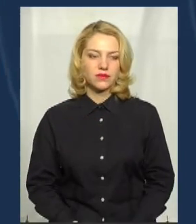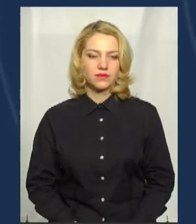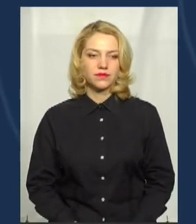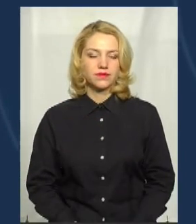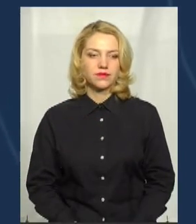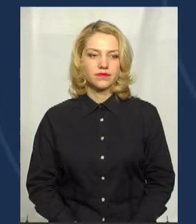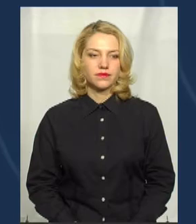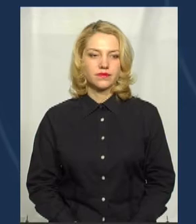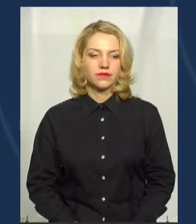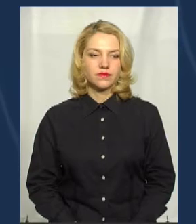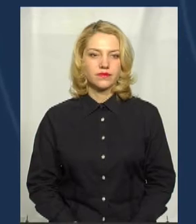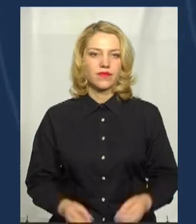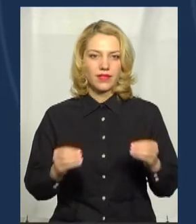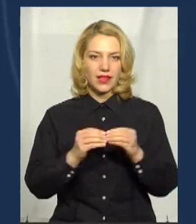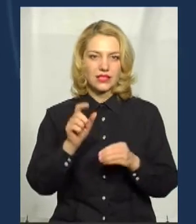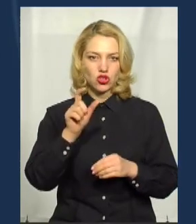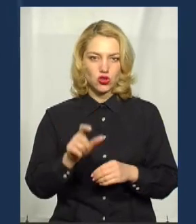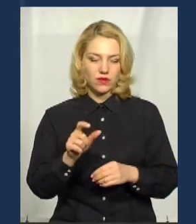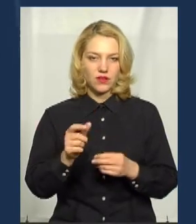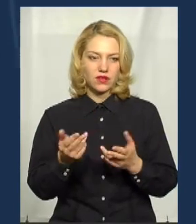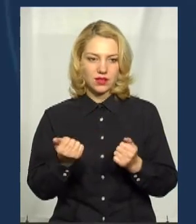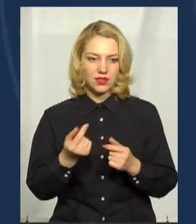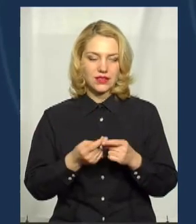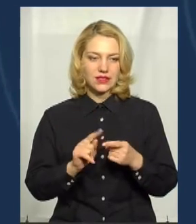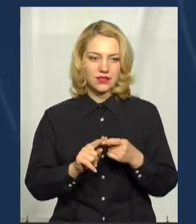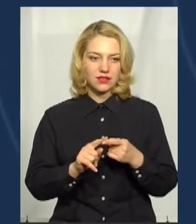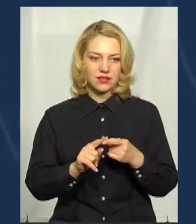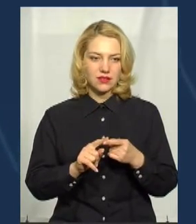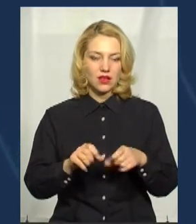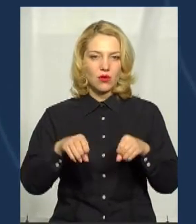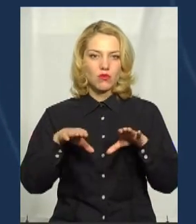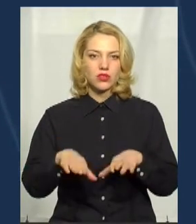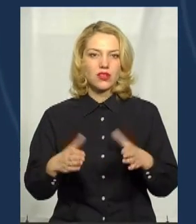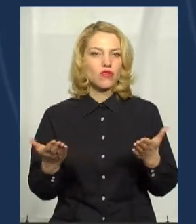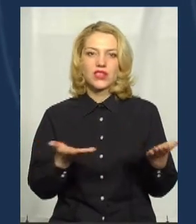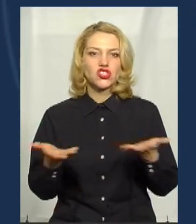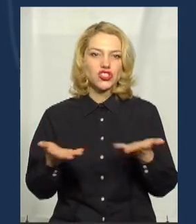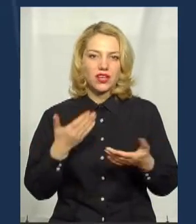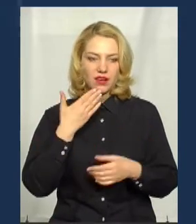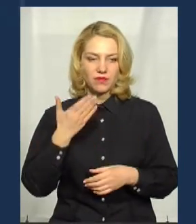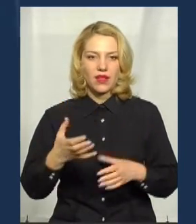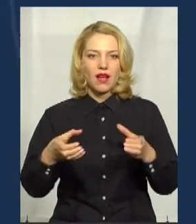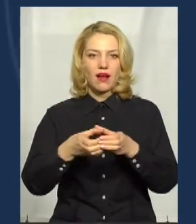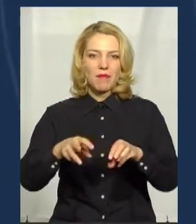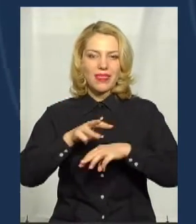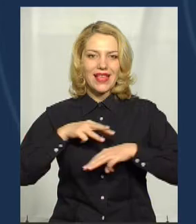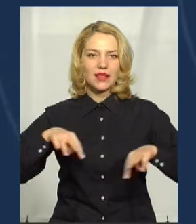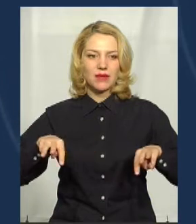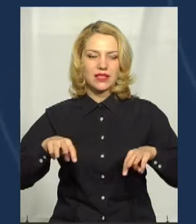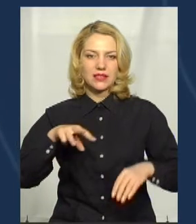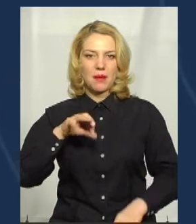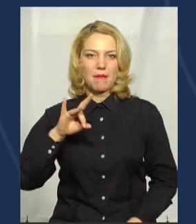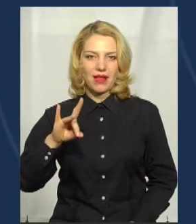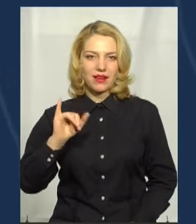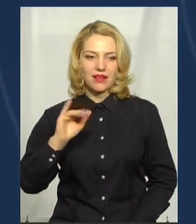Так, 10 людей. Це постанова ця? Кабінет міністрів, мера